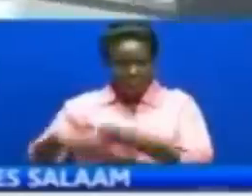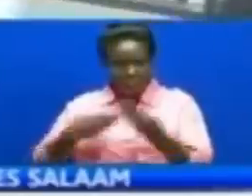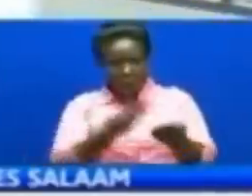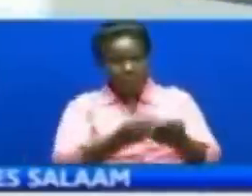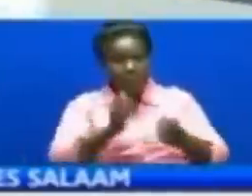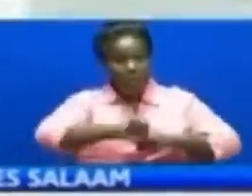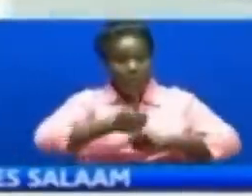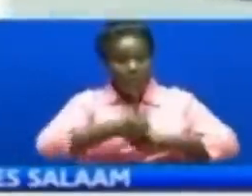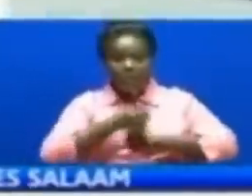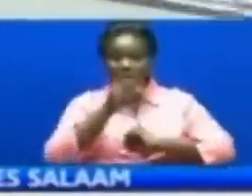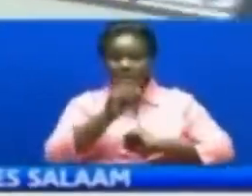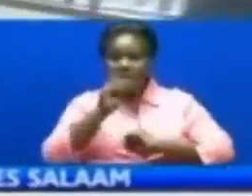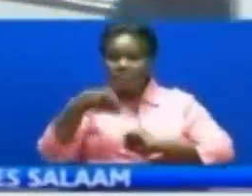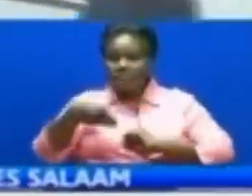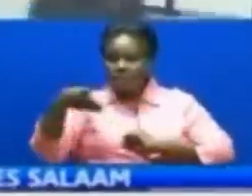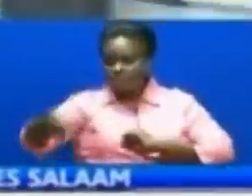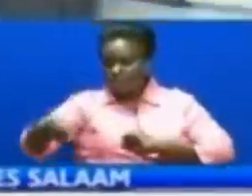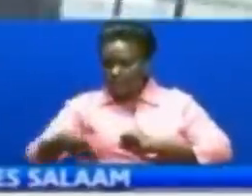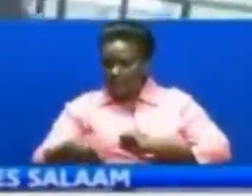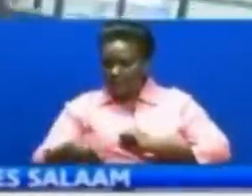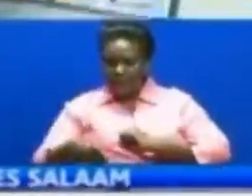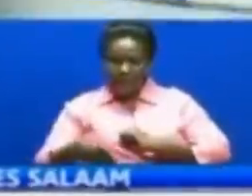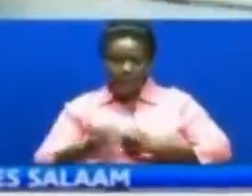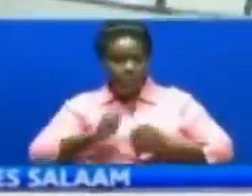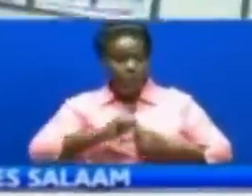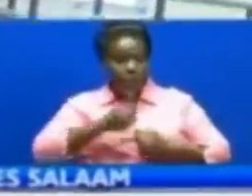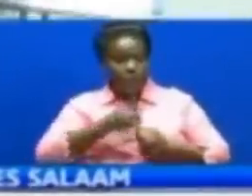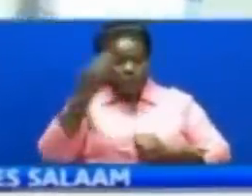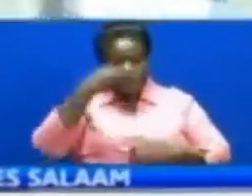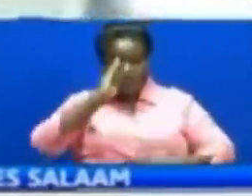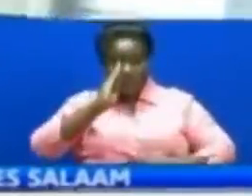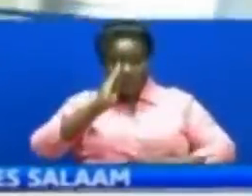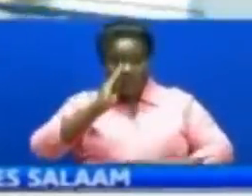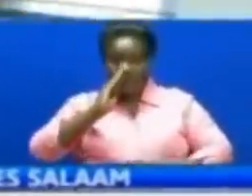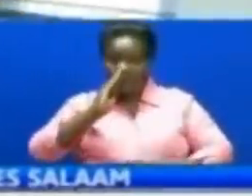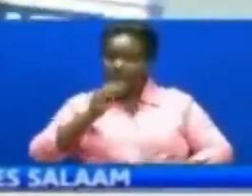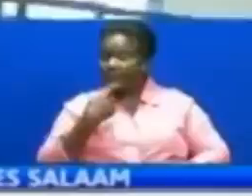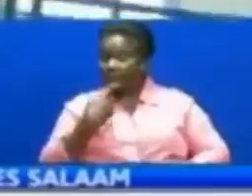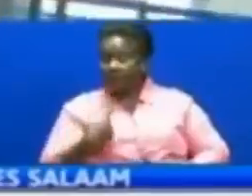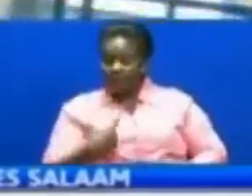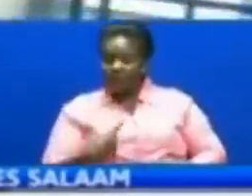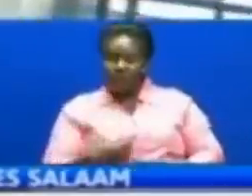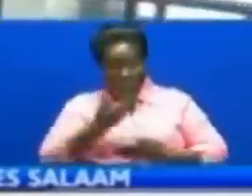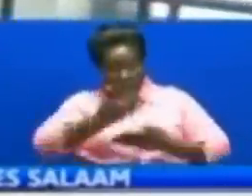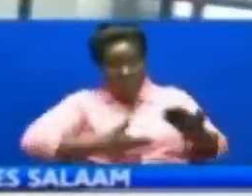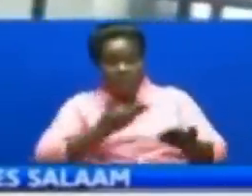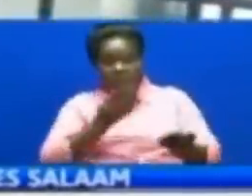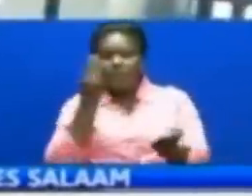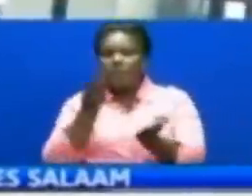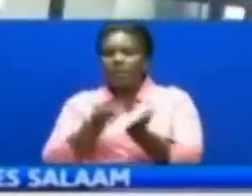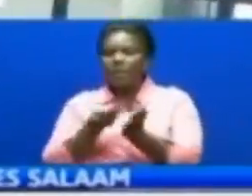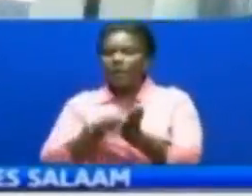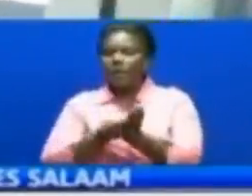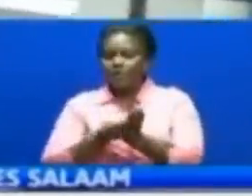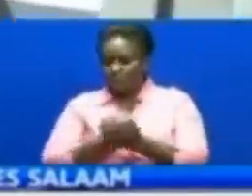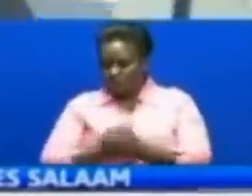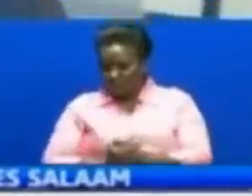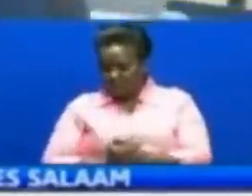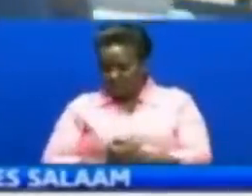Wakili wa serikali mkufara jinchimbi Amedai kuwa hati hiyo Ni kielelezo cha ushahidi Kwa